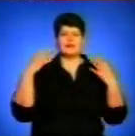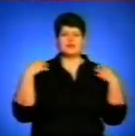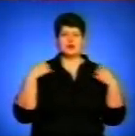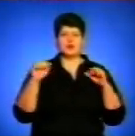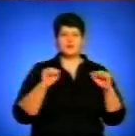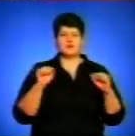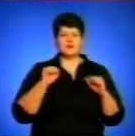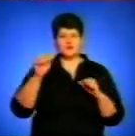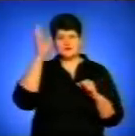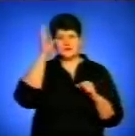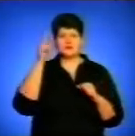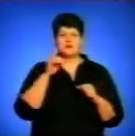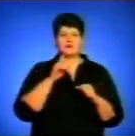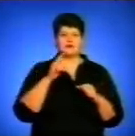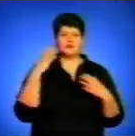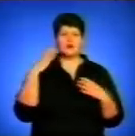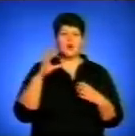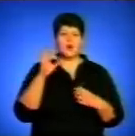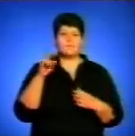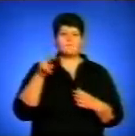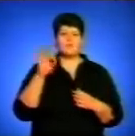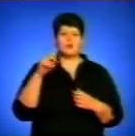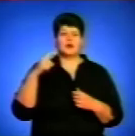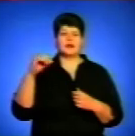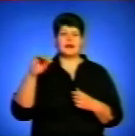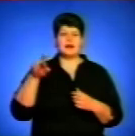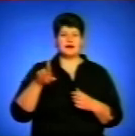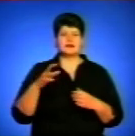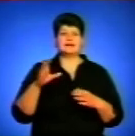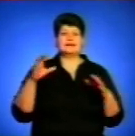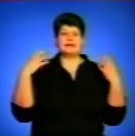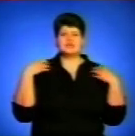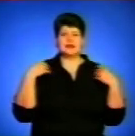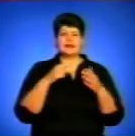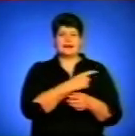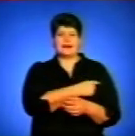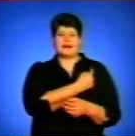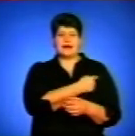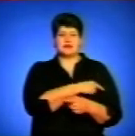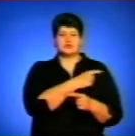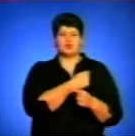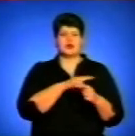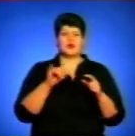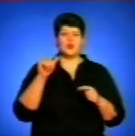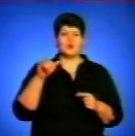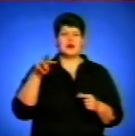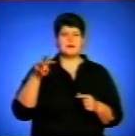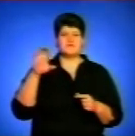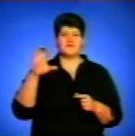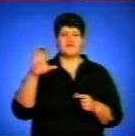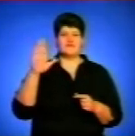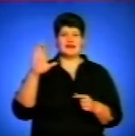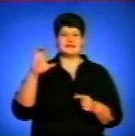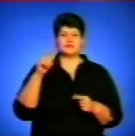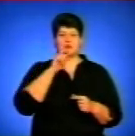науки Тернопільської міської ради Ольга Похиляк, начальник лікарні з поліклінікою сектора медичного обстеження ОМВС України в